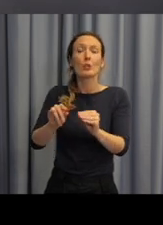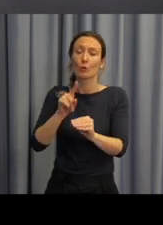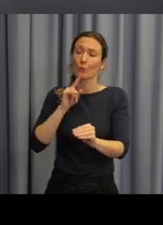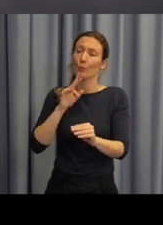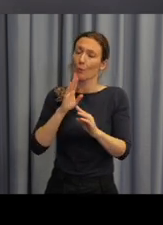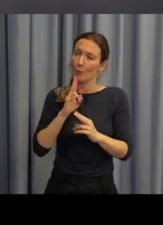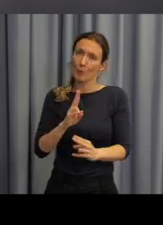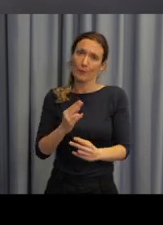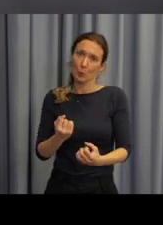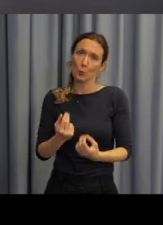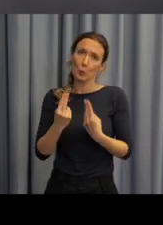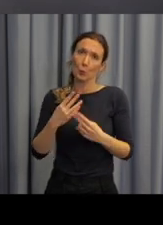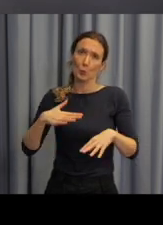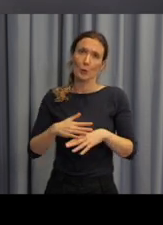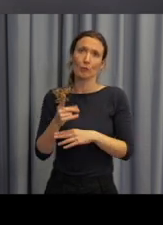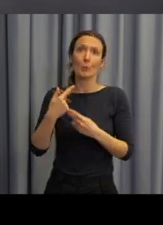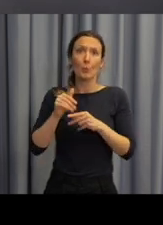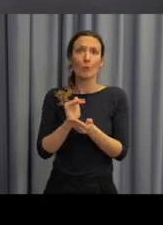To znamená, že